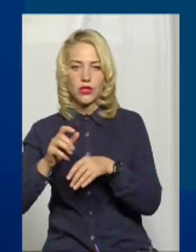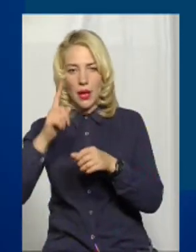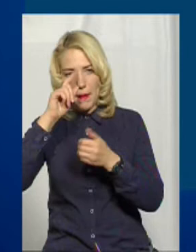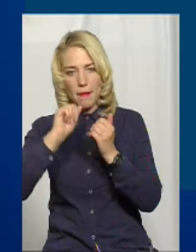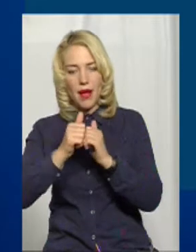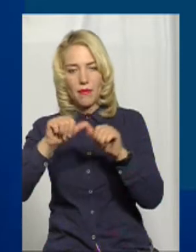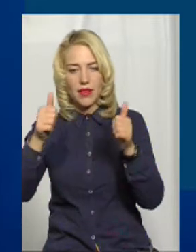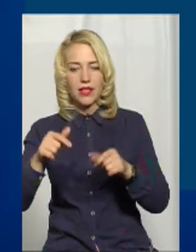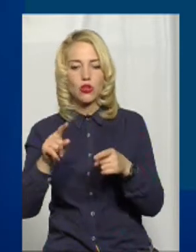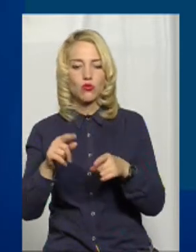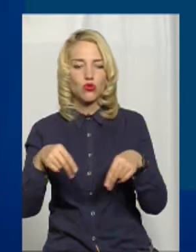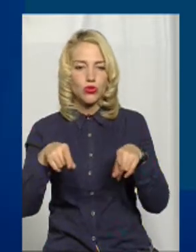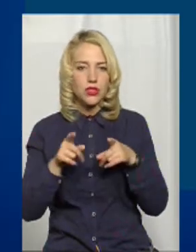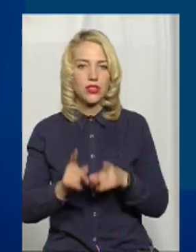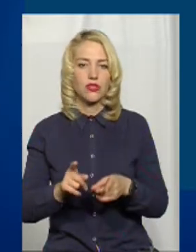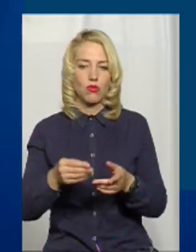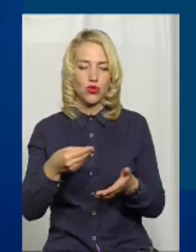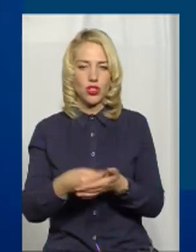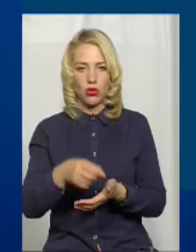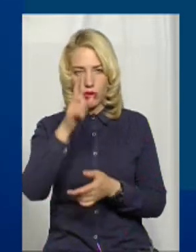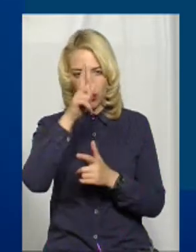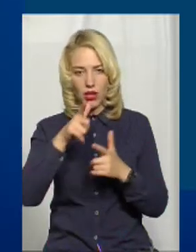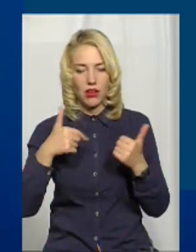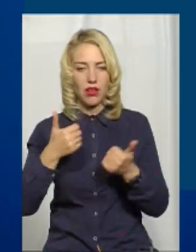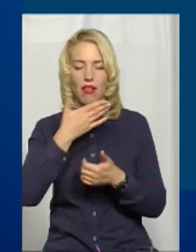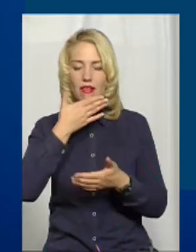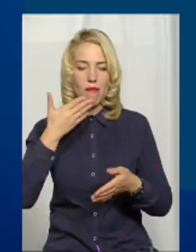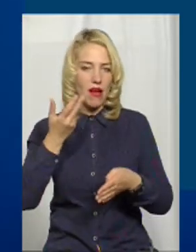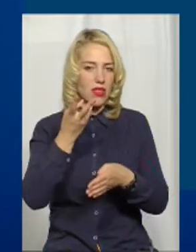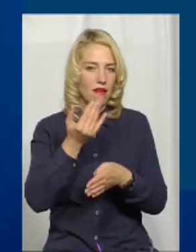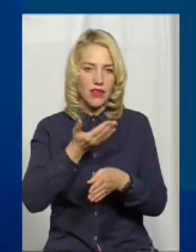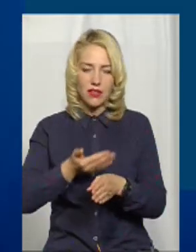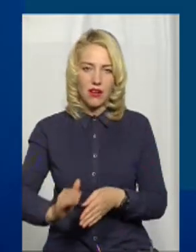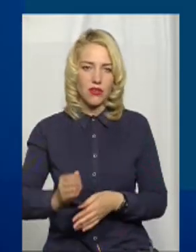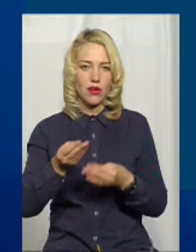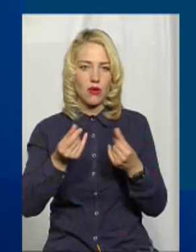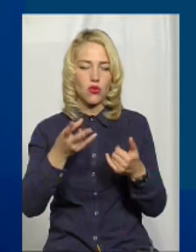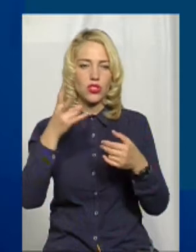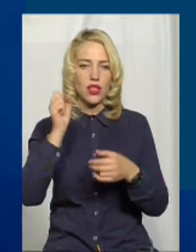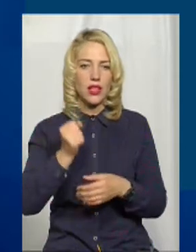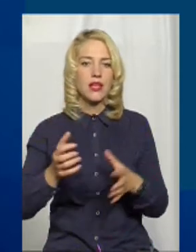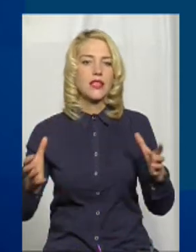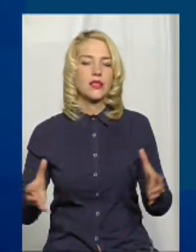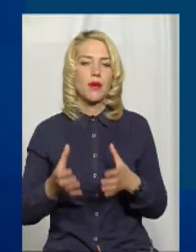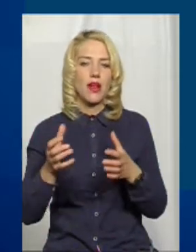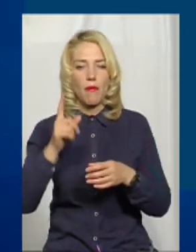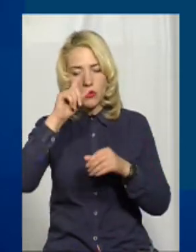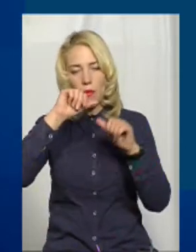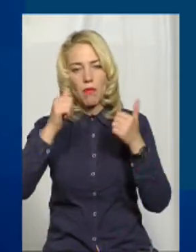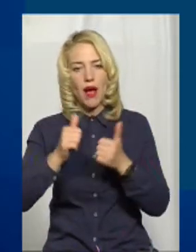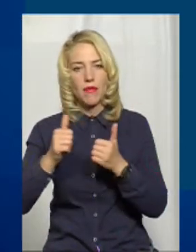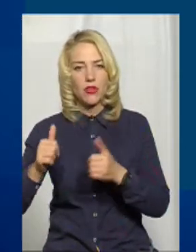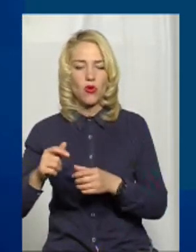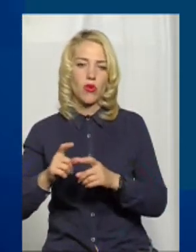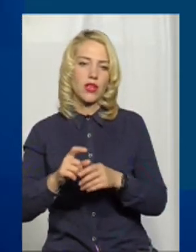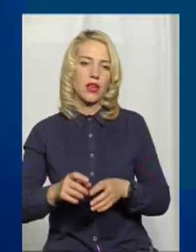те, що дійсно в бюджеті країни немає коштів, не виділяються кошти на збереження пам'яток архітектури, культури і